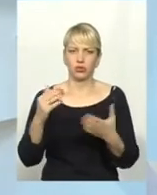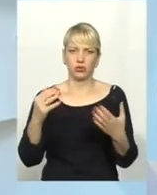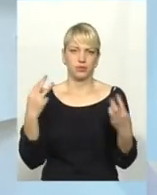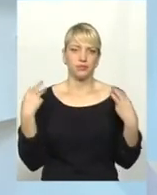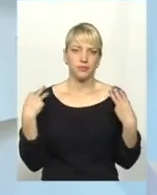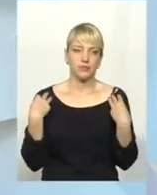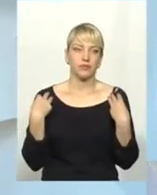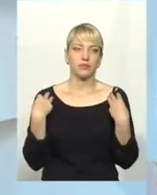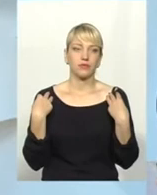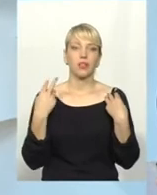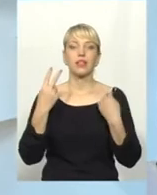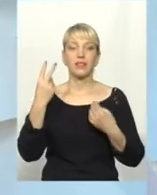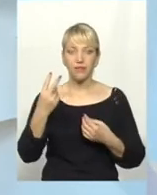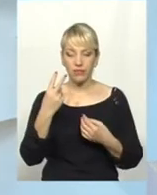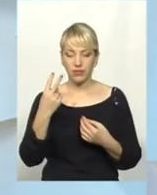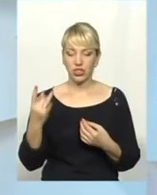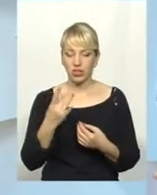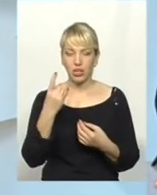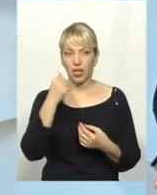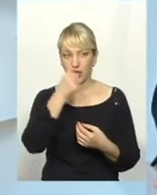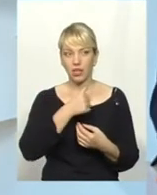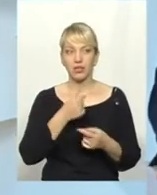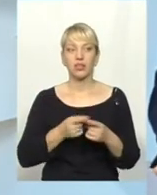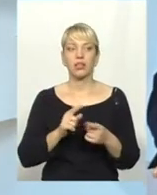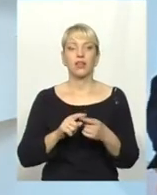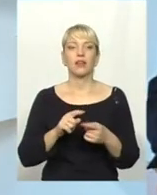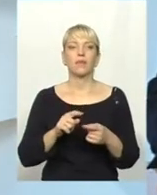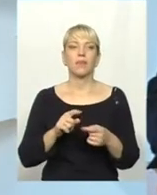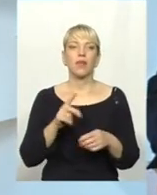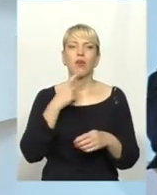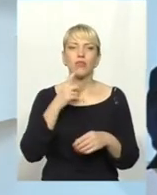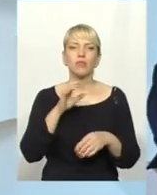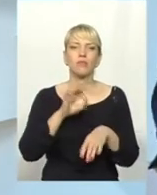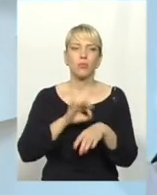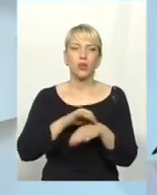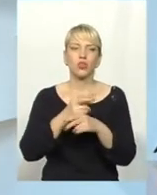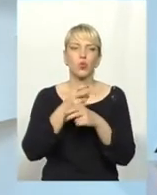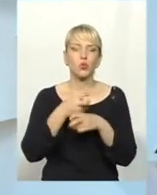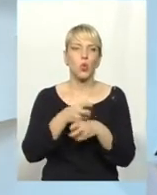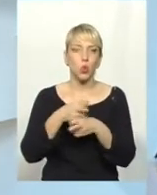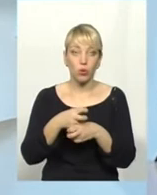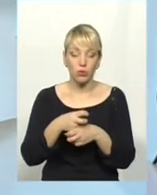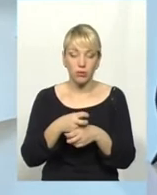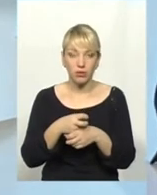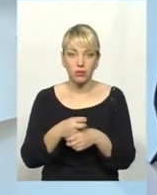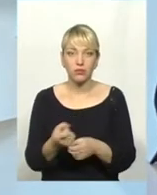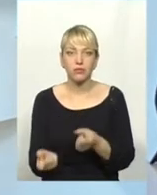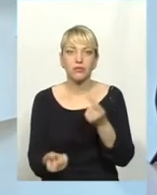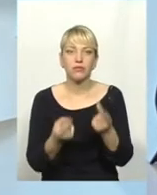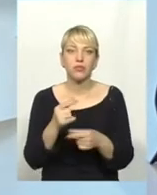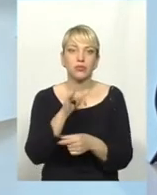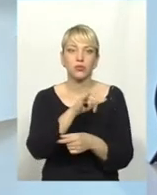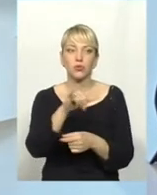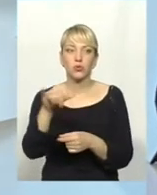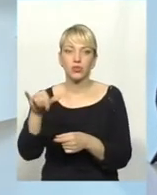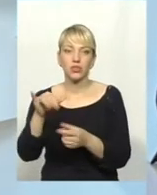які двічі на рік лягали у ревматологію, бо болять суглоби. Значій частині з них, нема